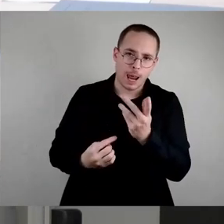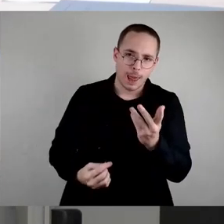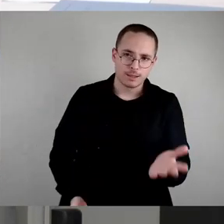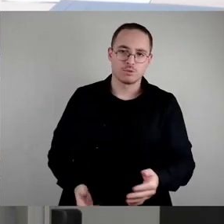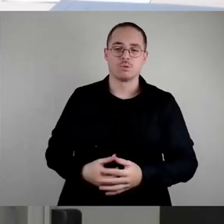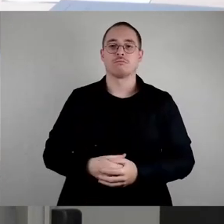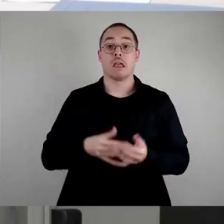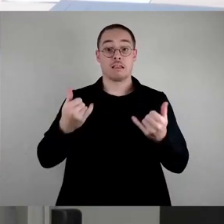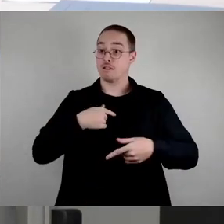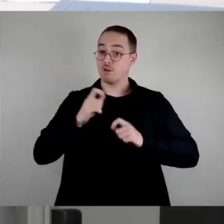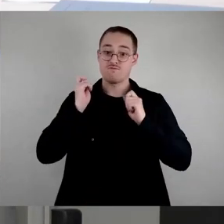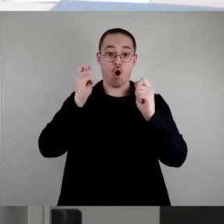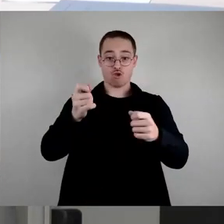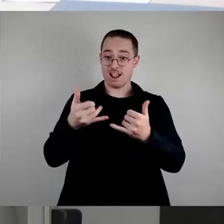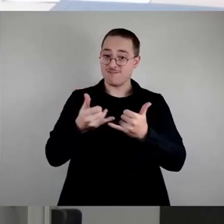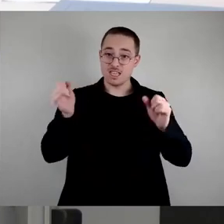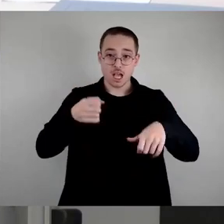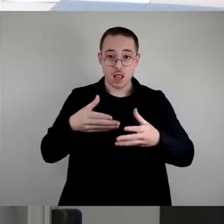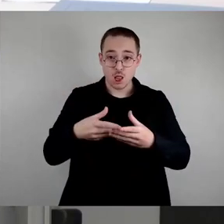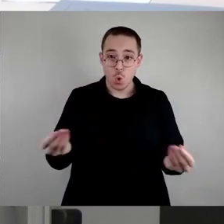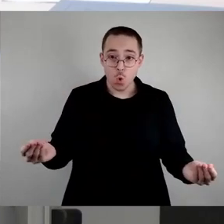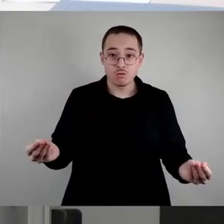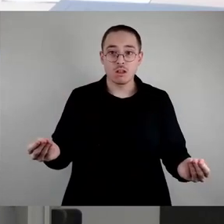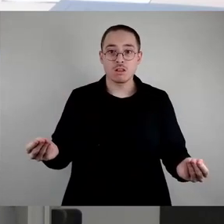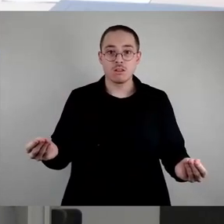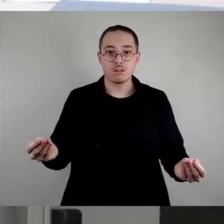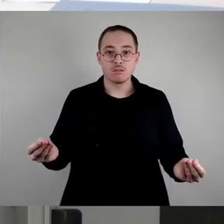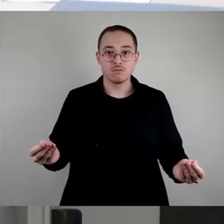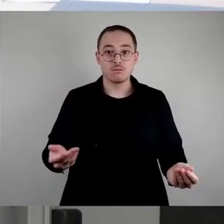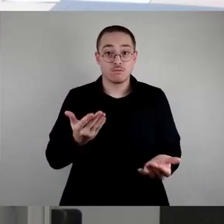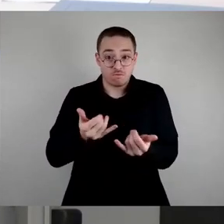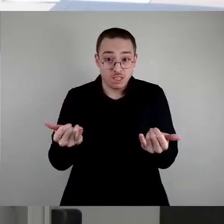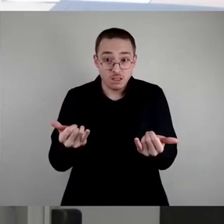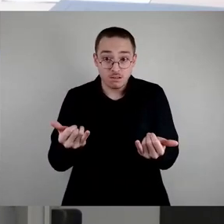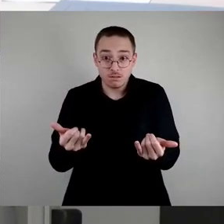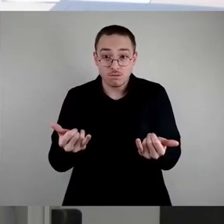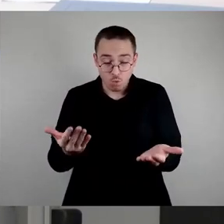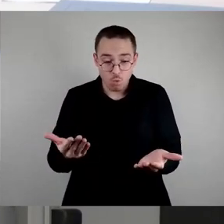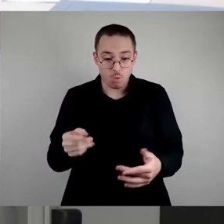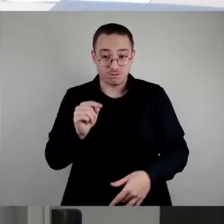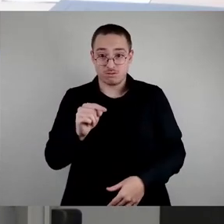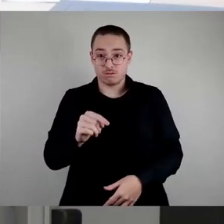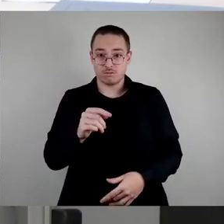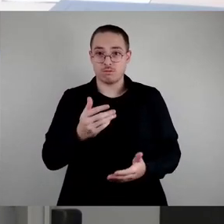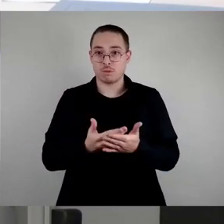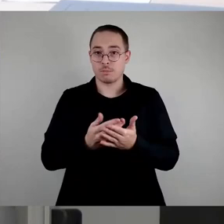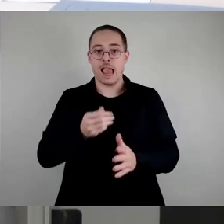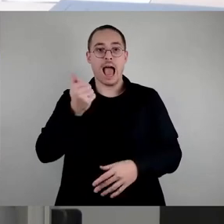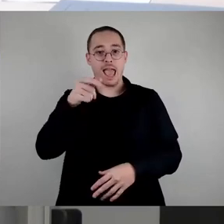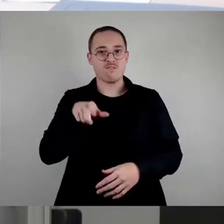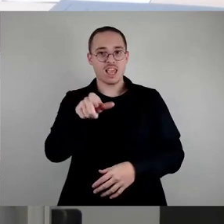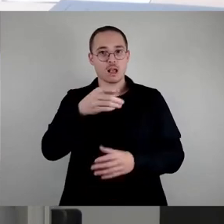man dort wirklich an die Ursachen herangehen kann. Nämlich, wie man dafür sorgen kann, dass gerade diese Einwegbecher und